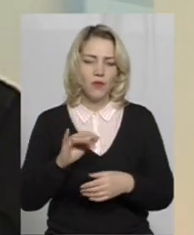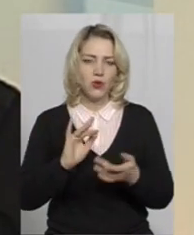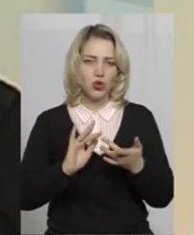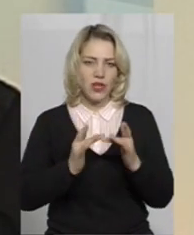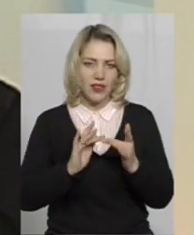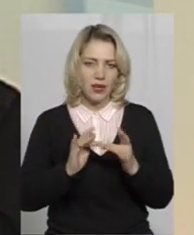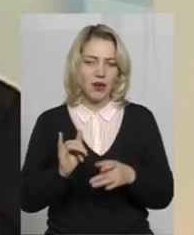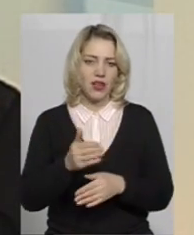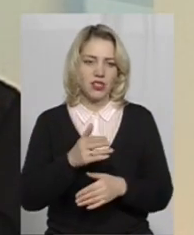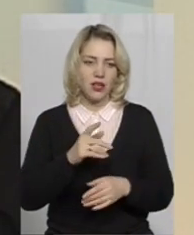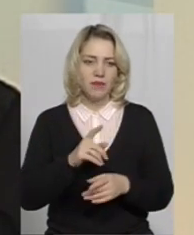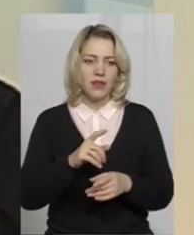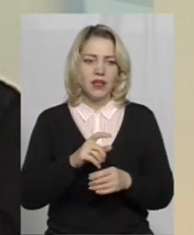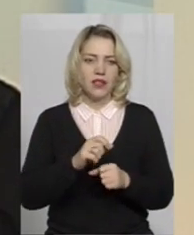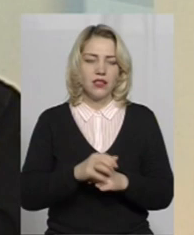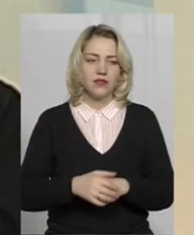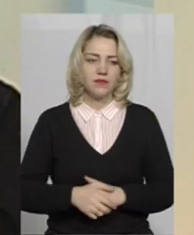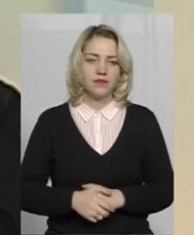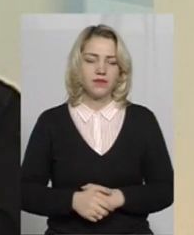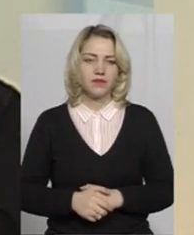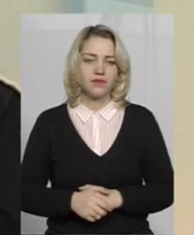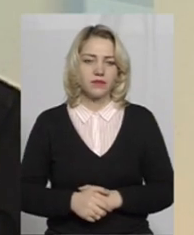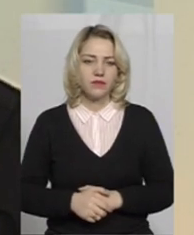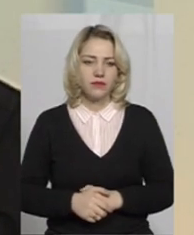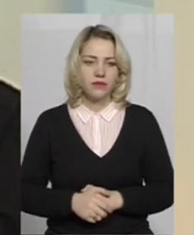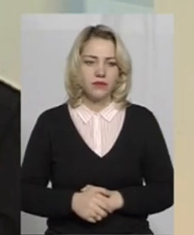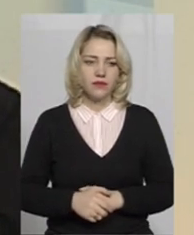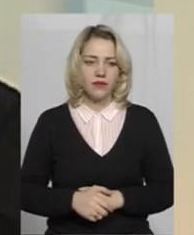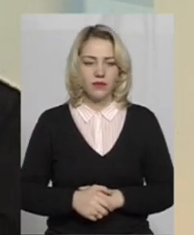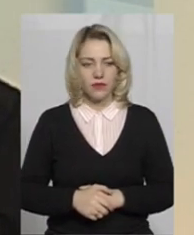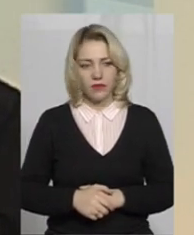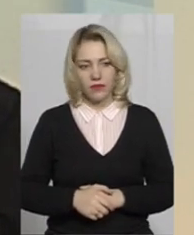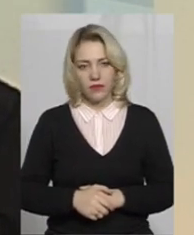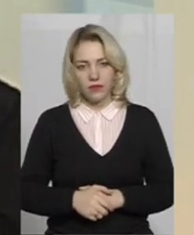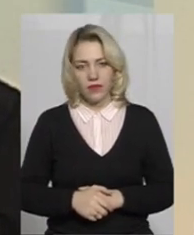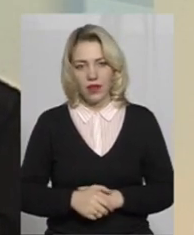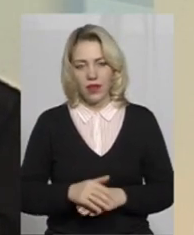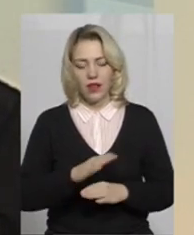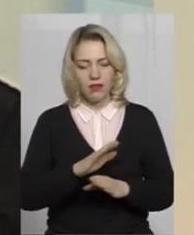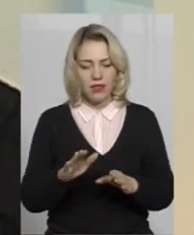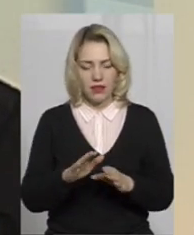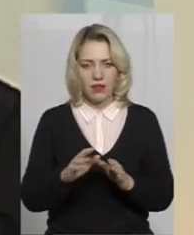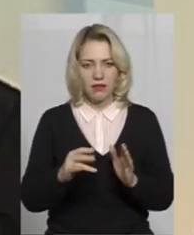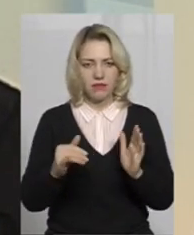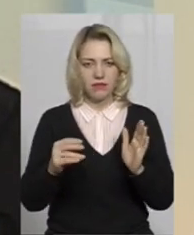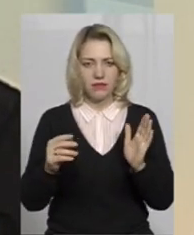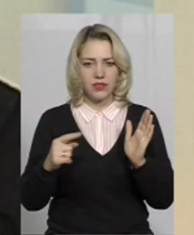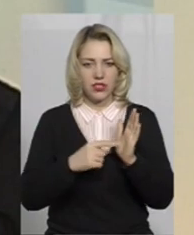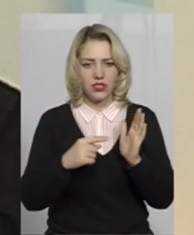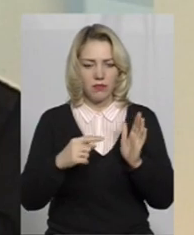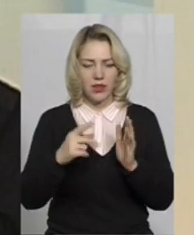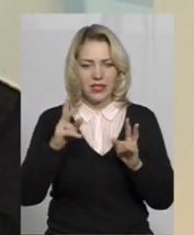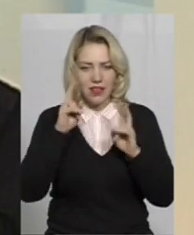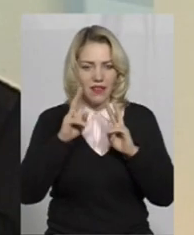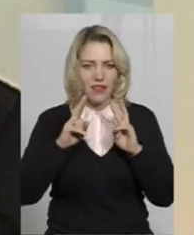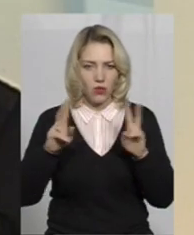мережах, не переходити ні по яких посиланнях, які, наприклад, приходять їм з невідомих контактів, а також не